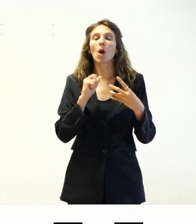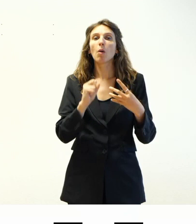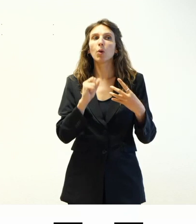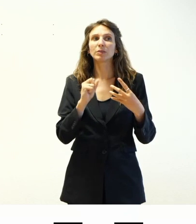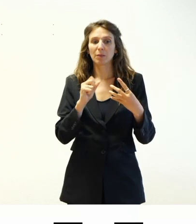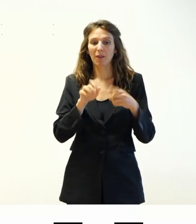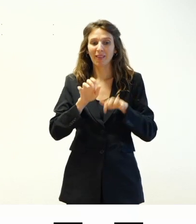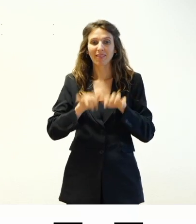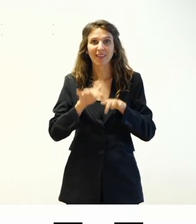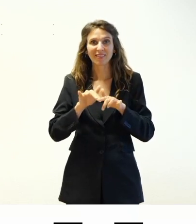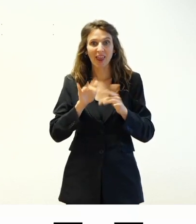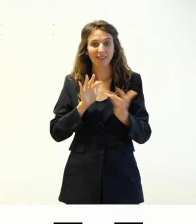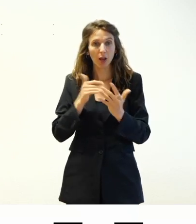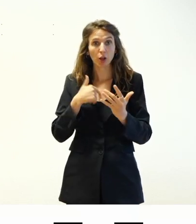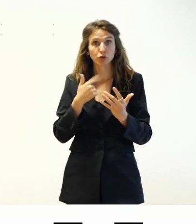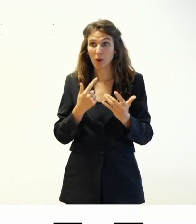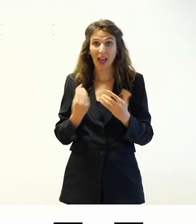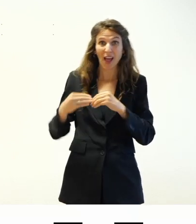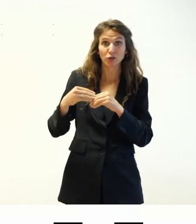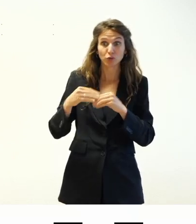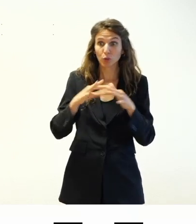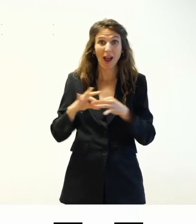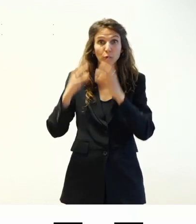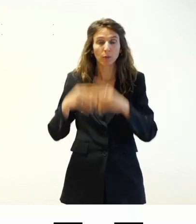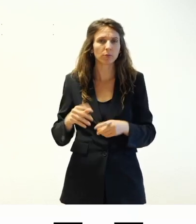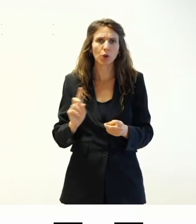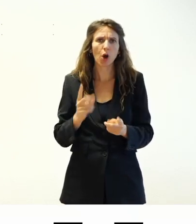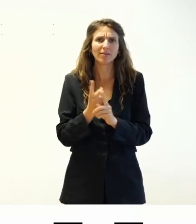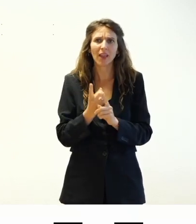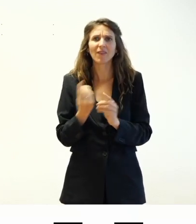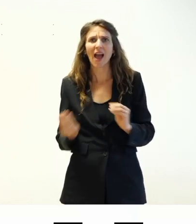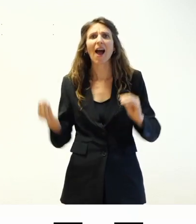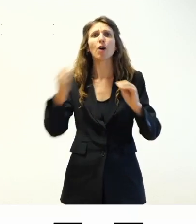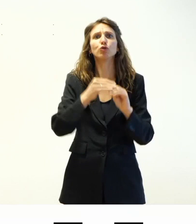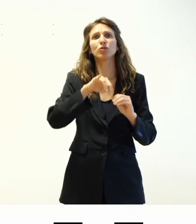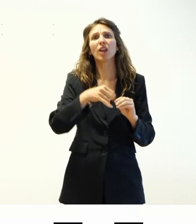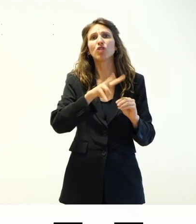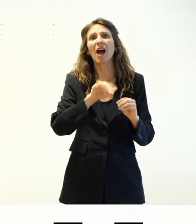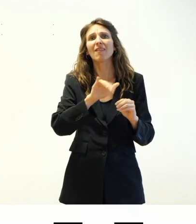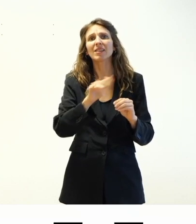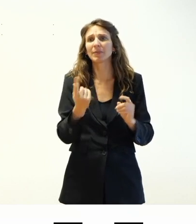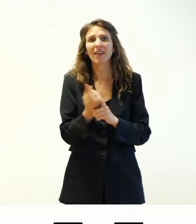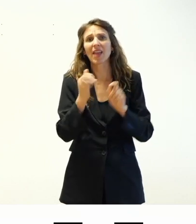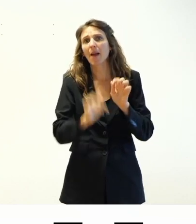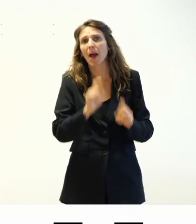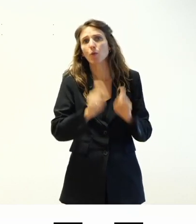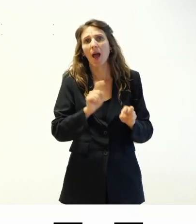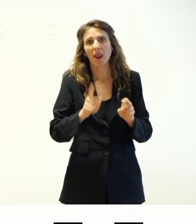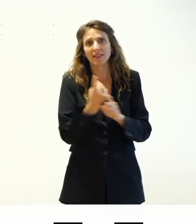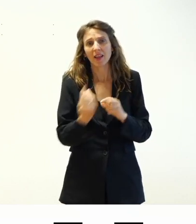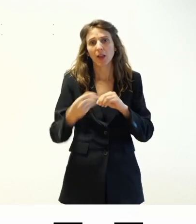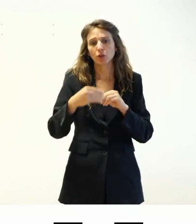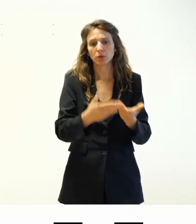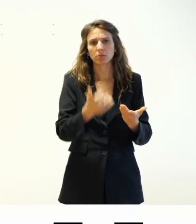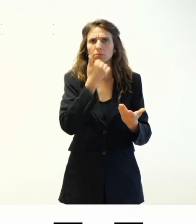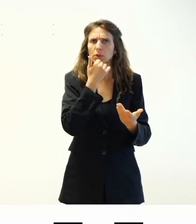tastiera cioè devo andare ad aggiungere dovrei andare ad aggiungerle con il javascript a quel punto ma perché non utilizzare